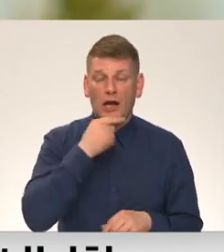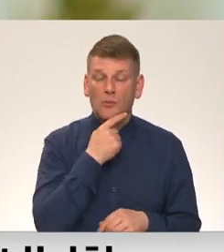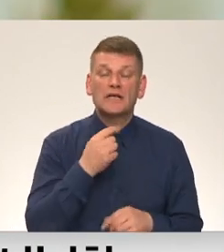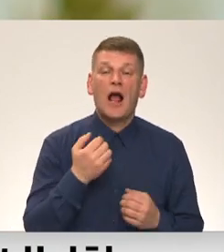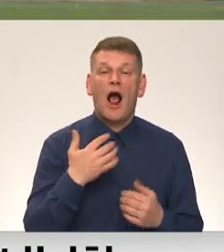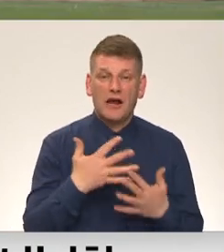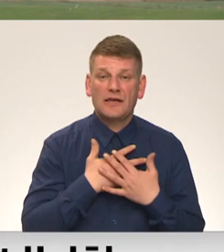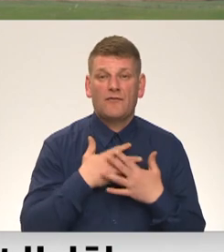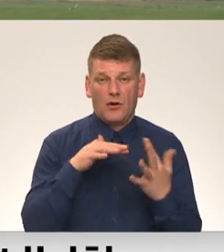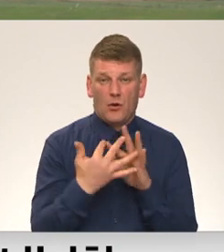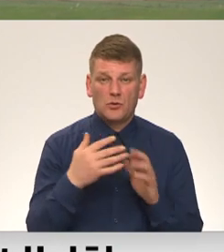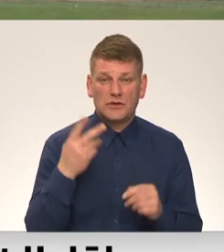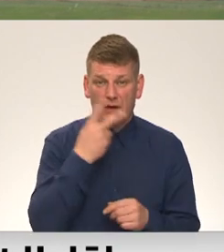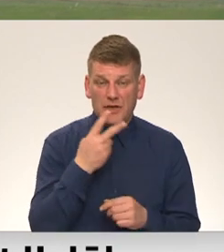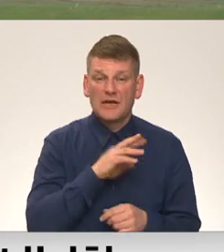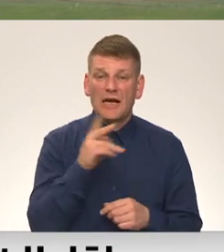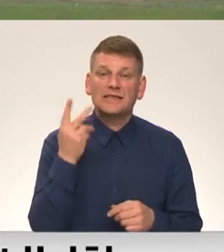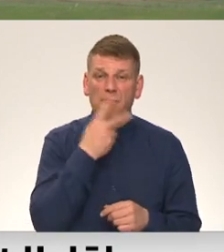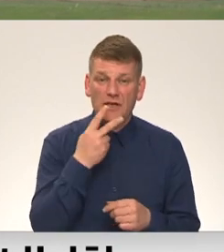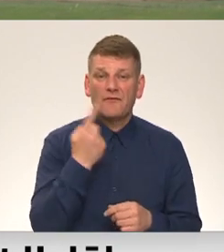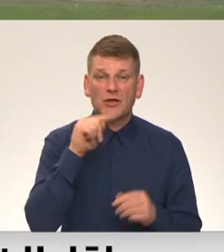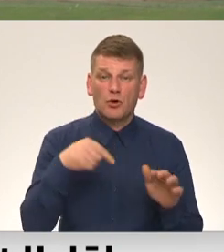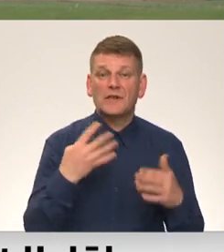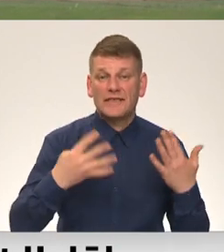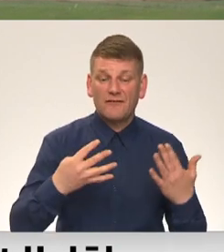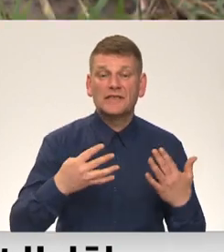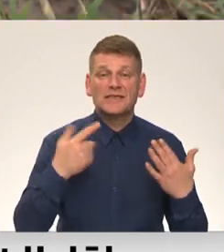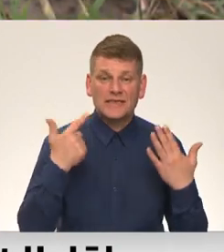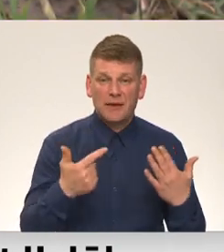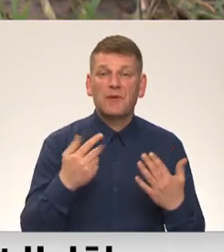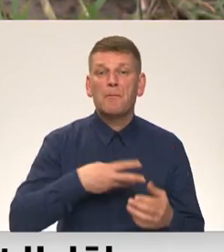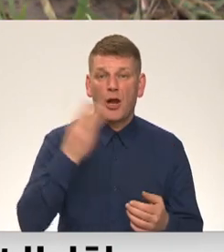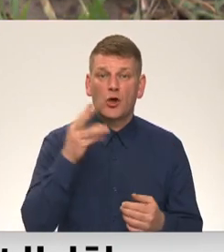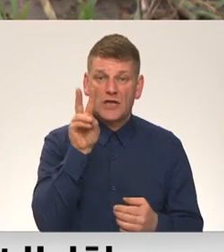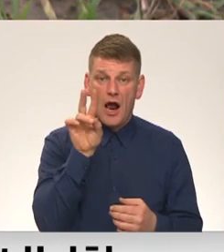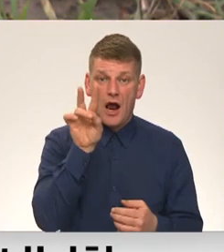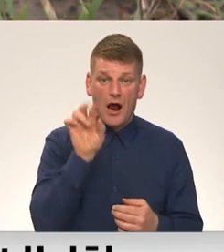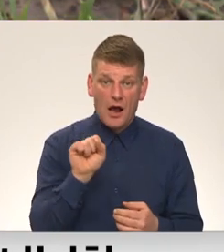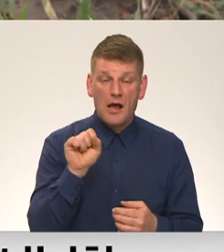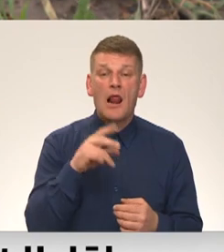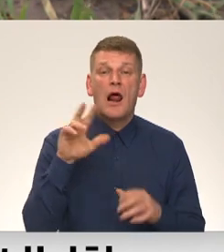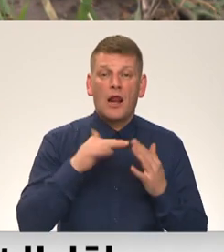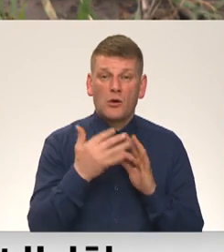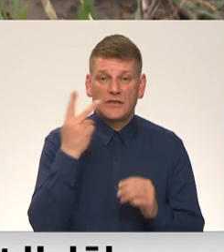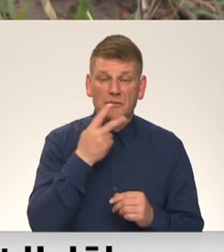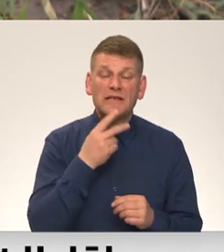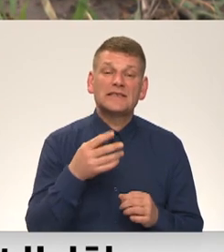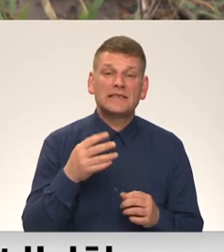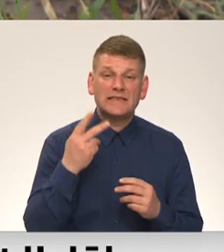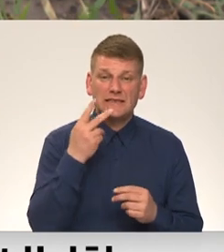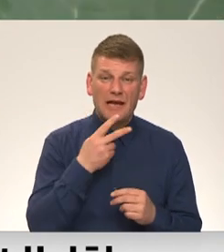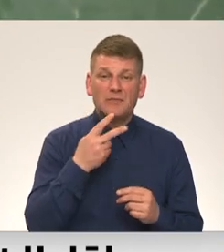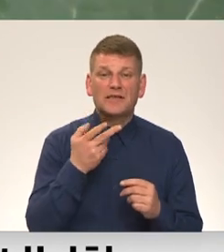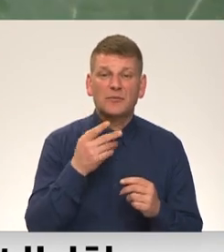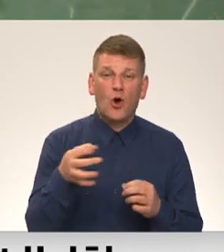lauksaimniecību, kas apsaimniekoja 1,97 miljonus hektāru. Lauksaimniecības saimniecība organizācijas padomēja lēš,